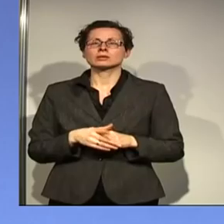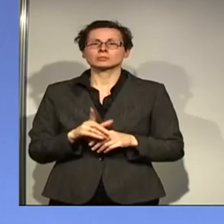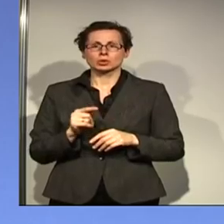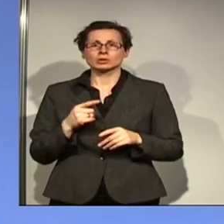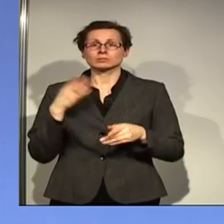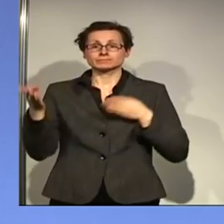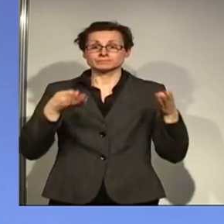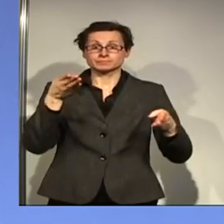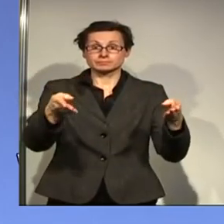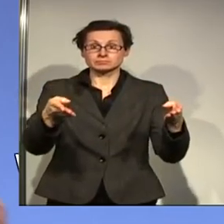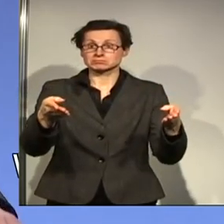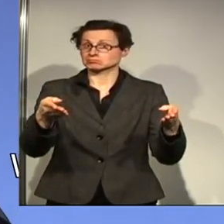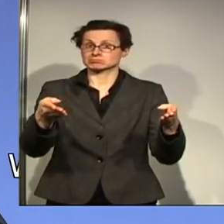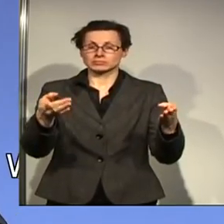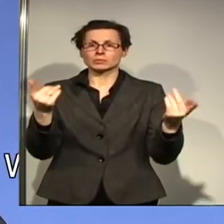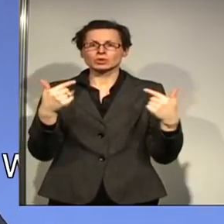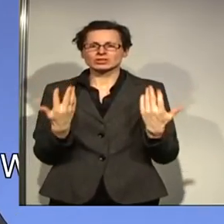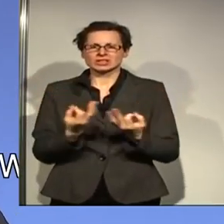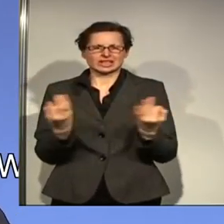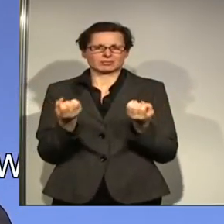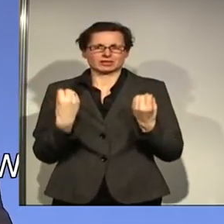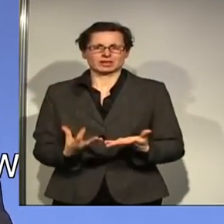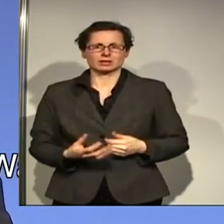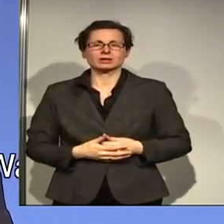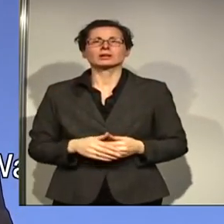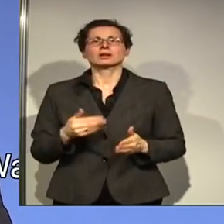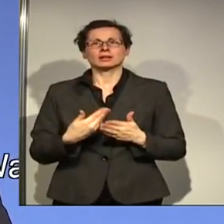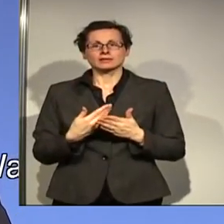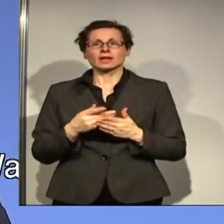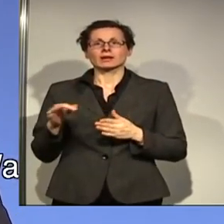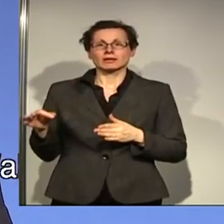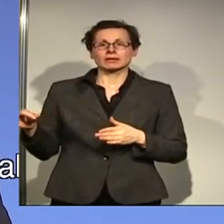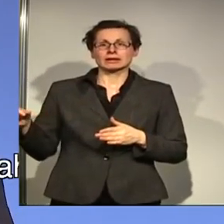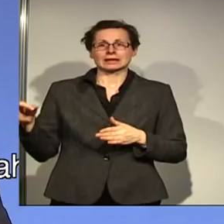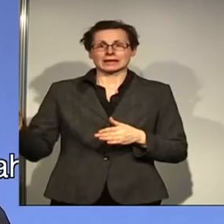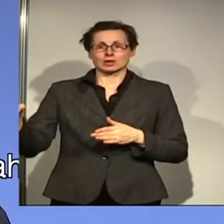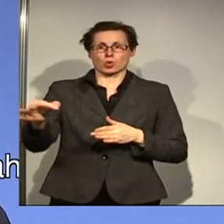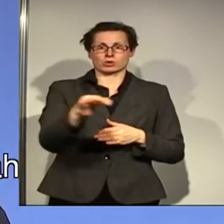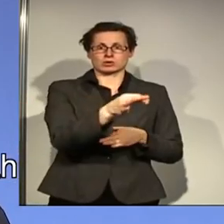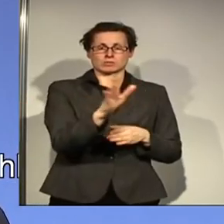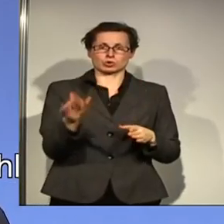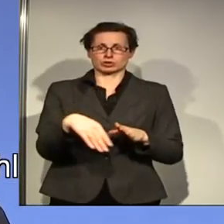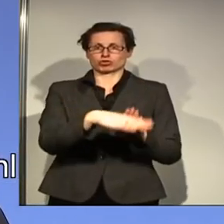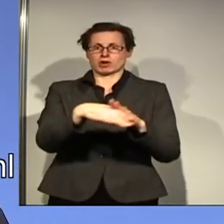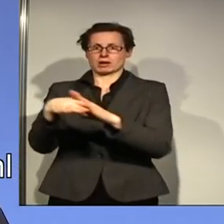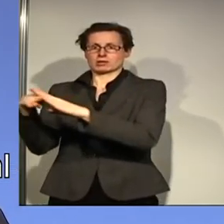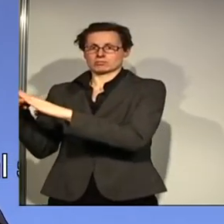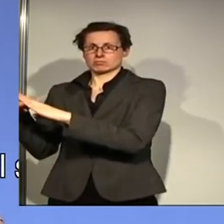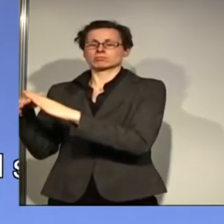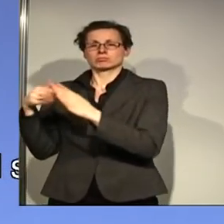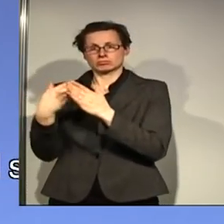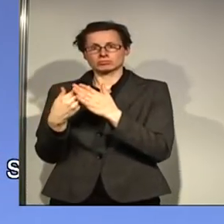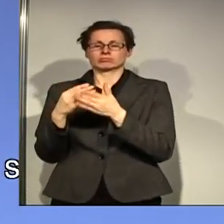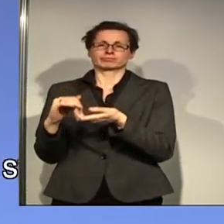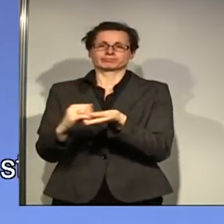nicht statt. Und deswegen bin ich der Überzeugung, dass wir die Regionen stark machen müssen. Das ist auch eine Aufgabe der gesamten